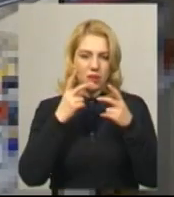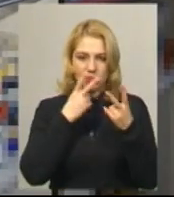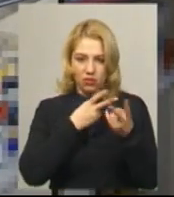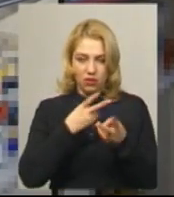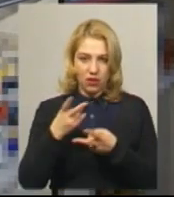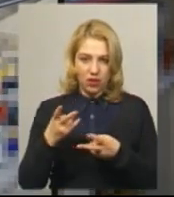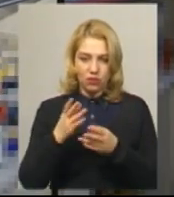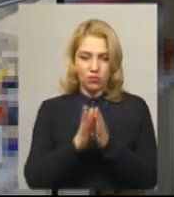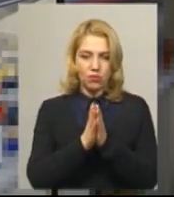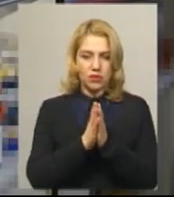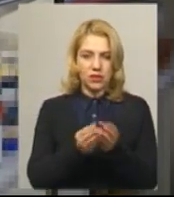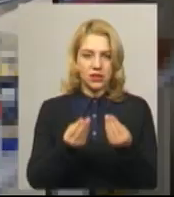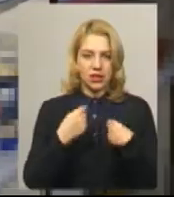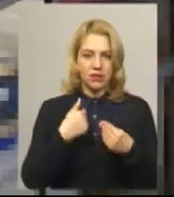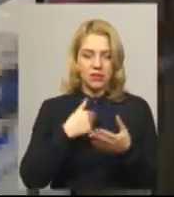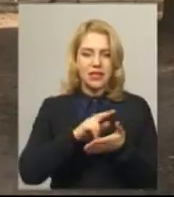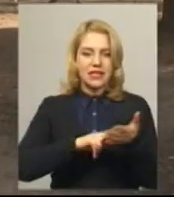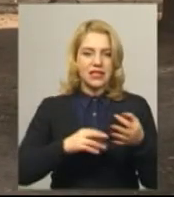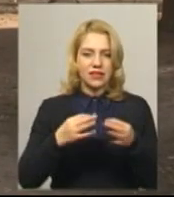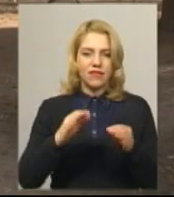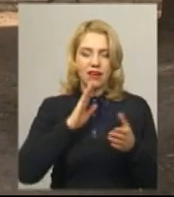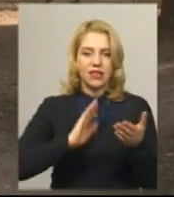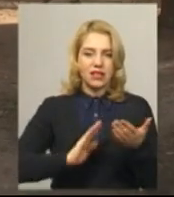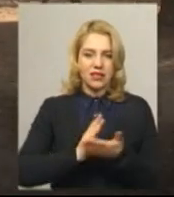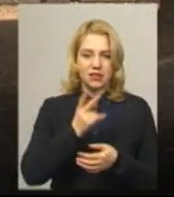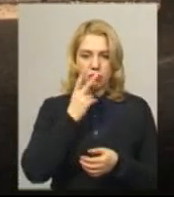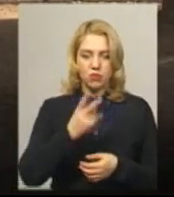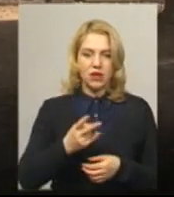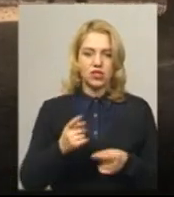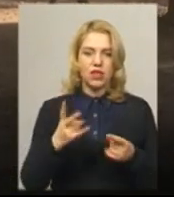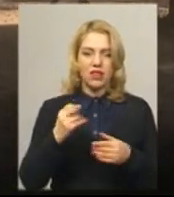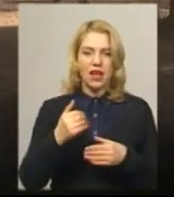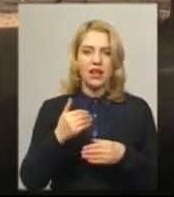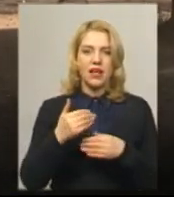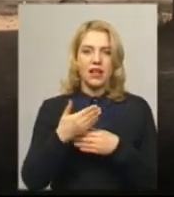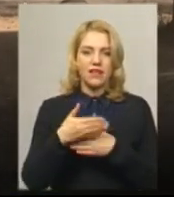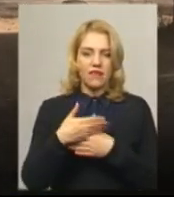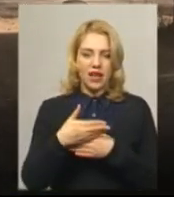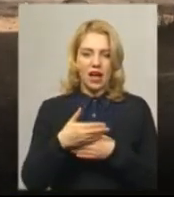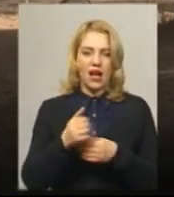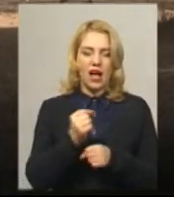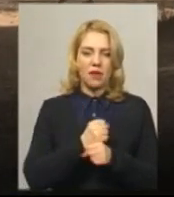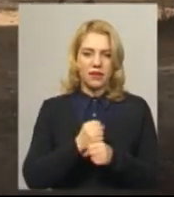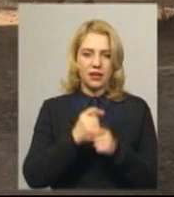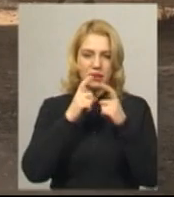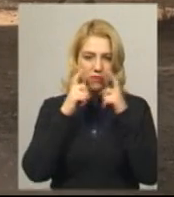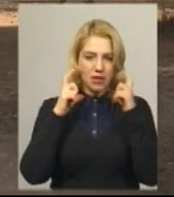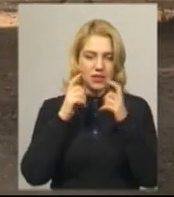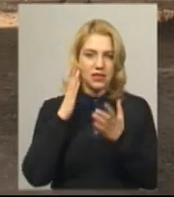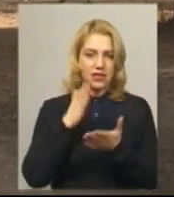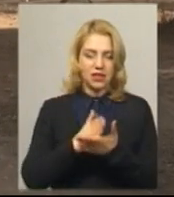попросила фармацевта сертифікат якості. Його не дали. Побачивши на дверях аптеці маски є,